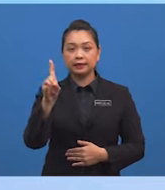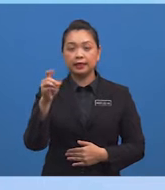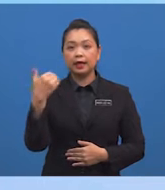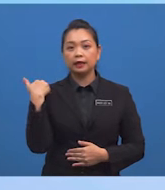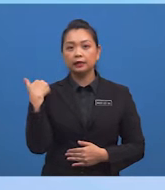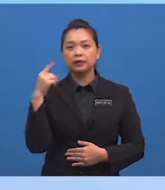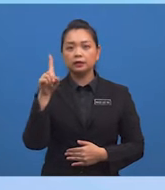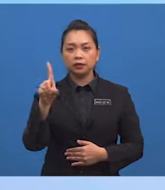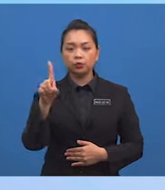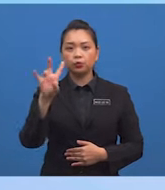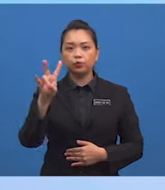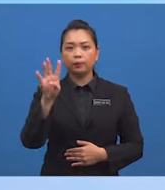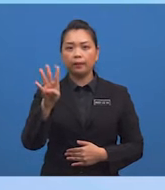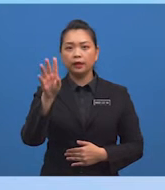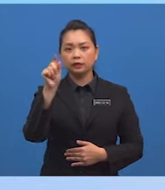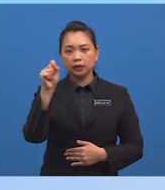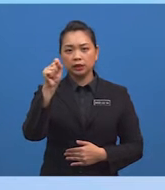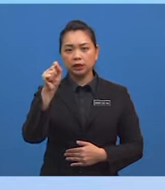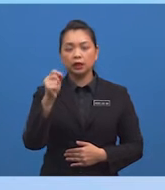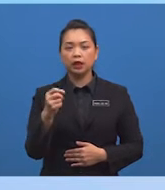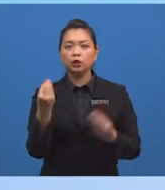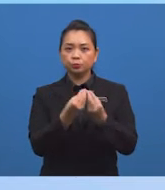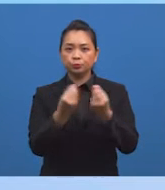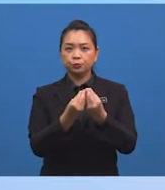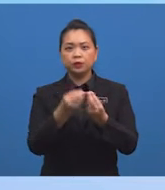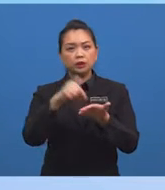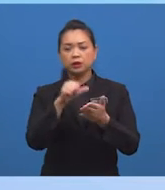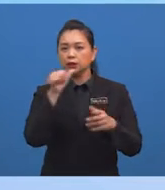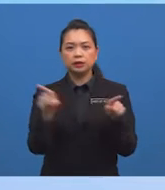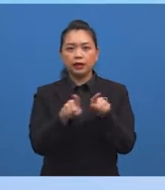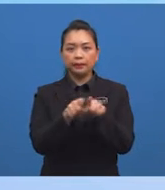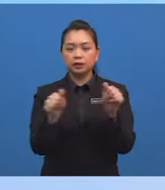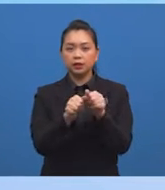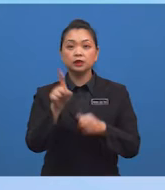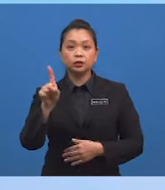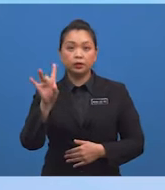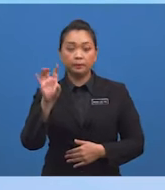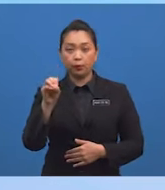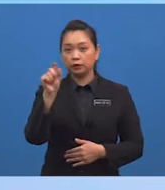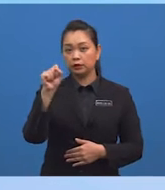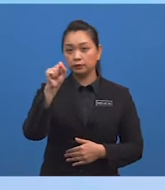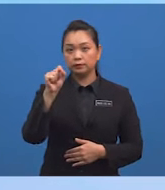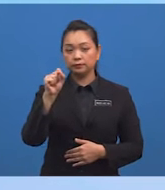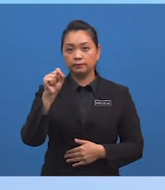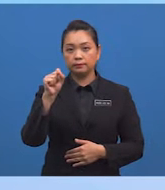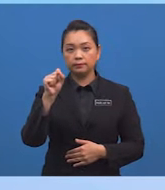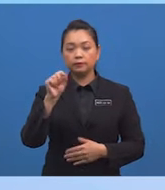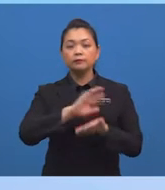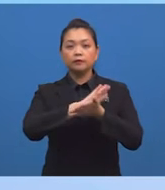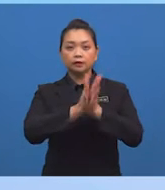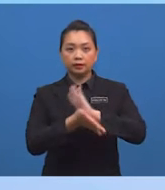174 darjah Jumlah ini tidak bersamaan dengan 180 darjah